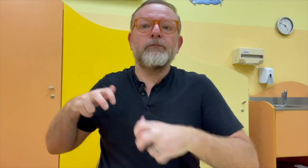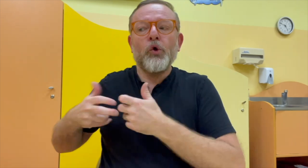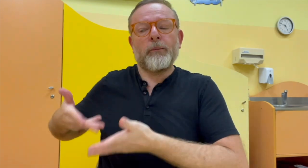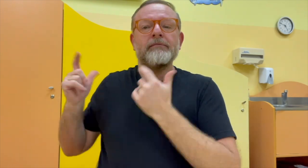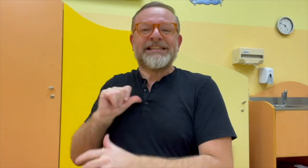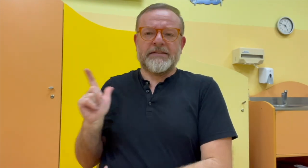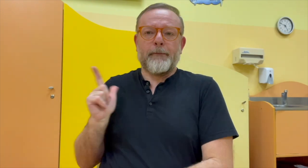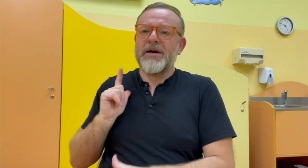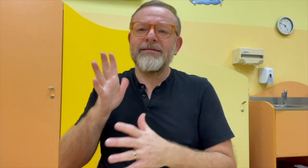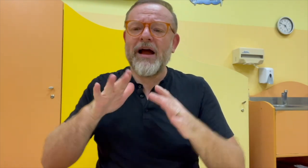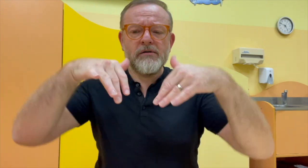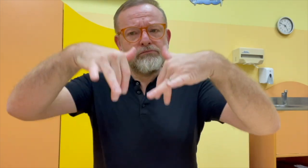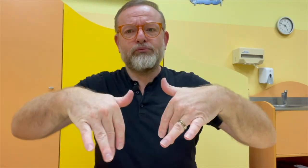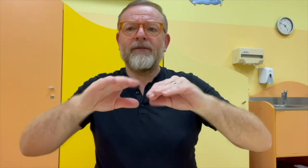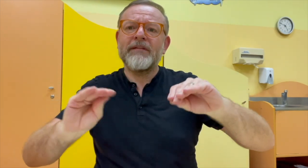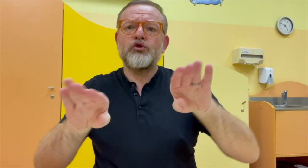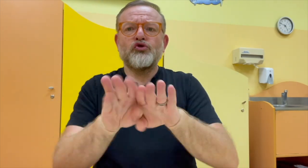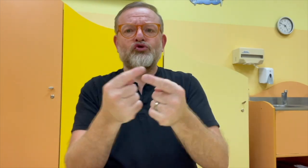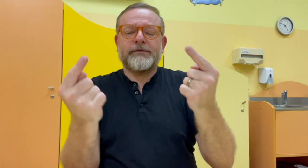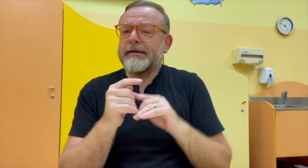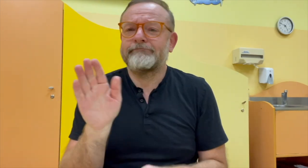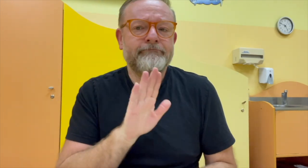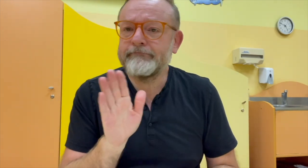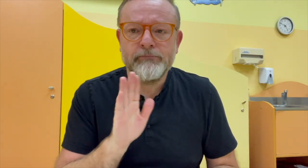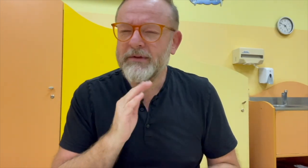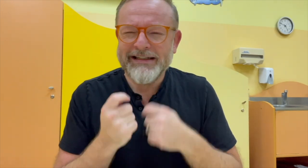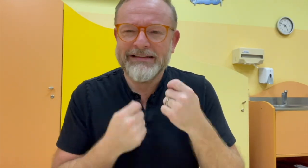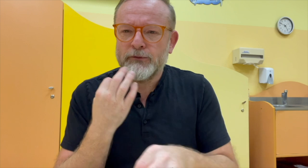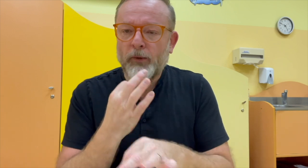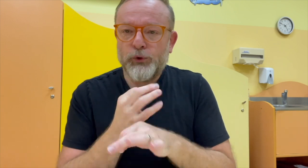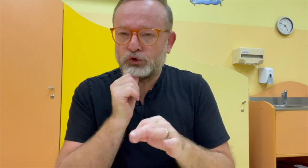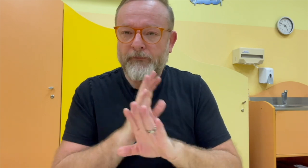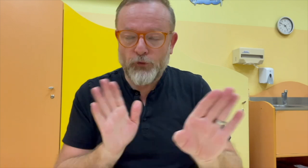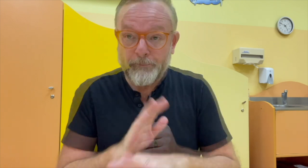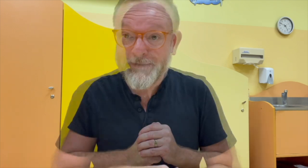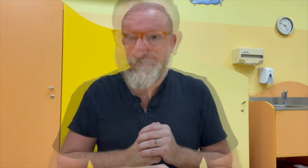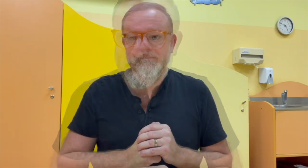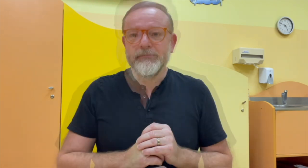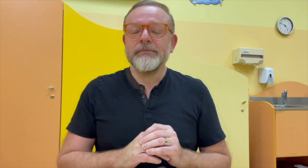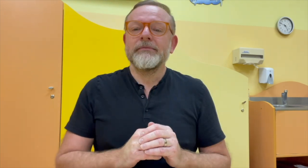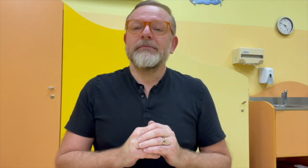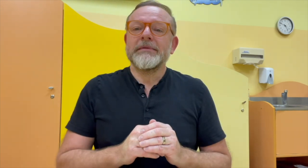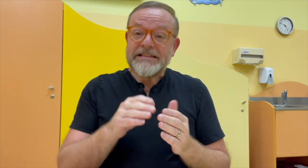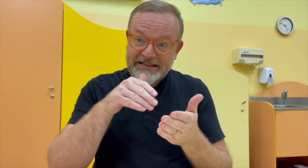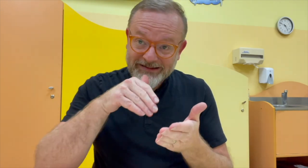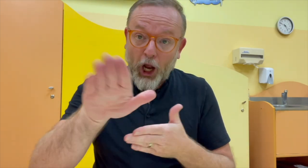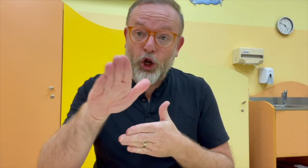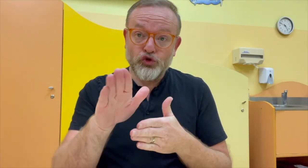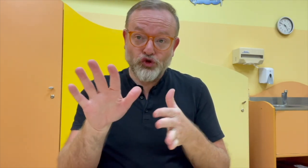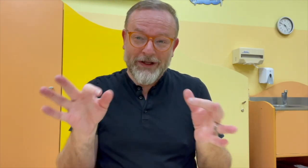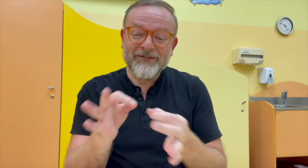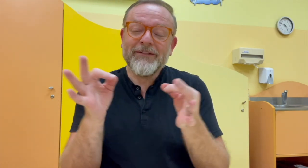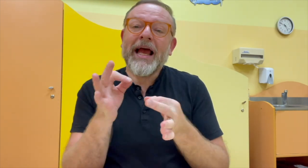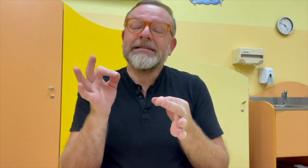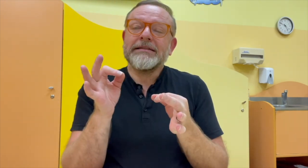sami. Ano, ale předžáky by k žádným konfliktům nebo k nějaké špatné atmosféře docházet nemělo.